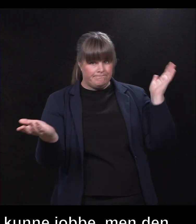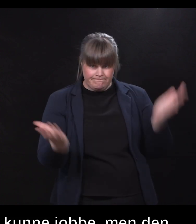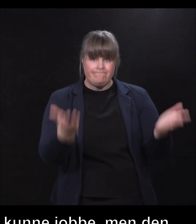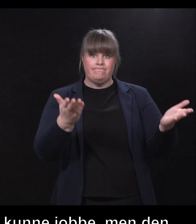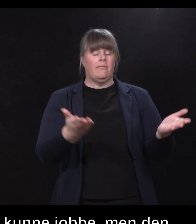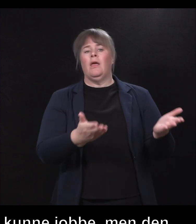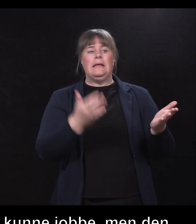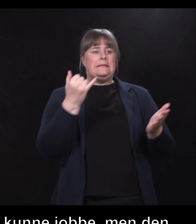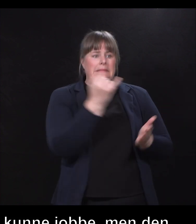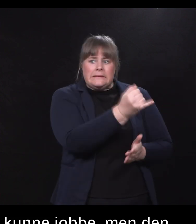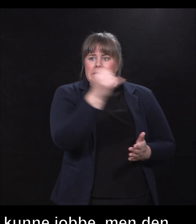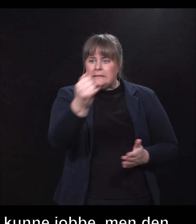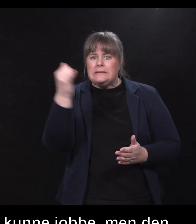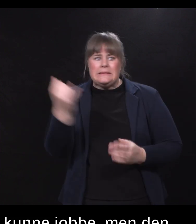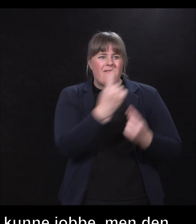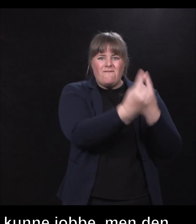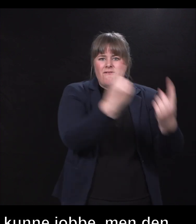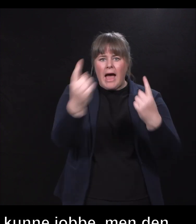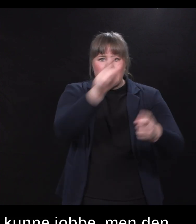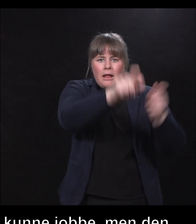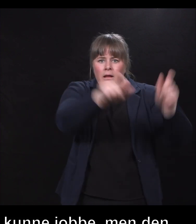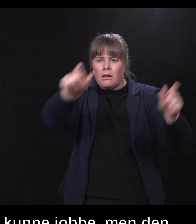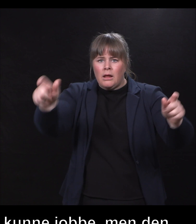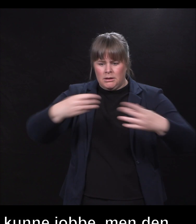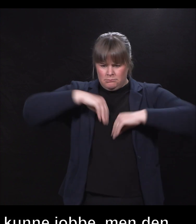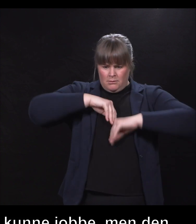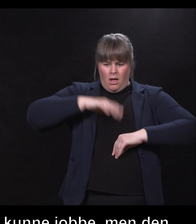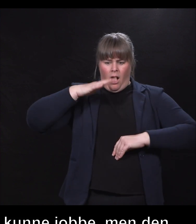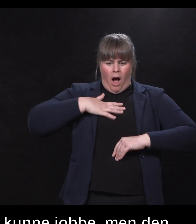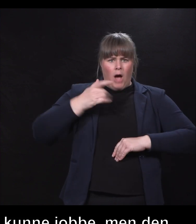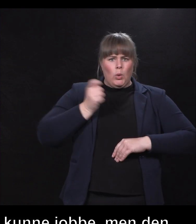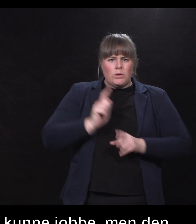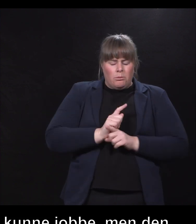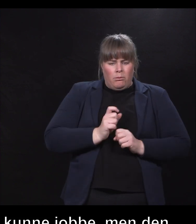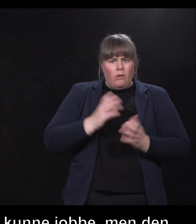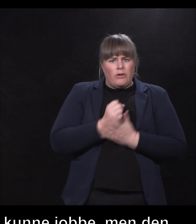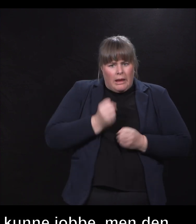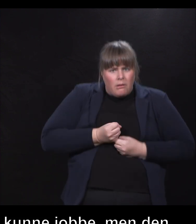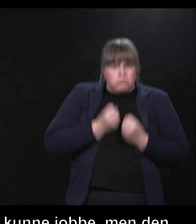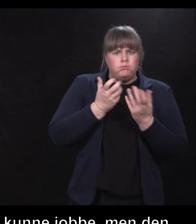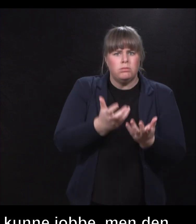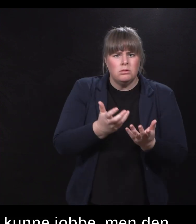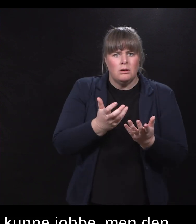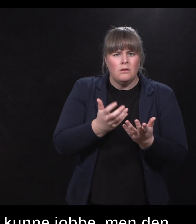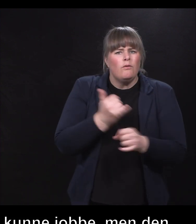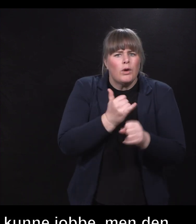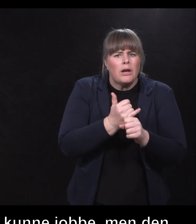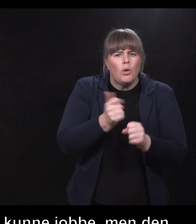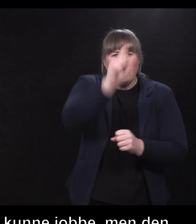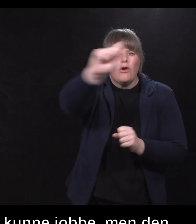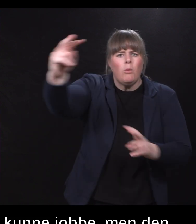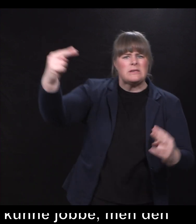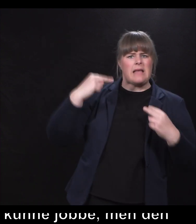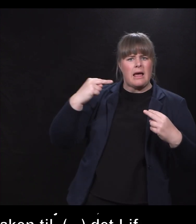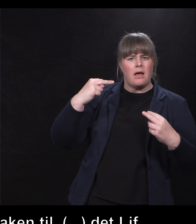i hver og en av oss, som fortjener å få livets rett, ved at noen ser dem da. Og det Liv Flaga gjør, er å gi folk